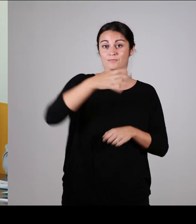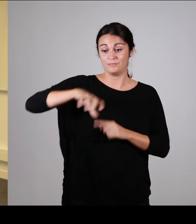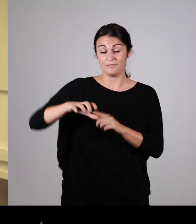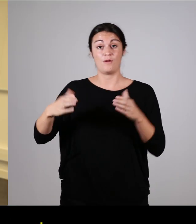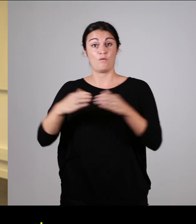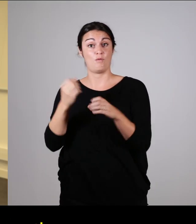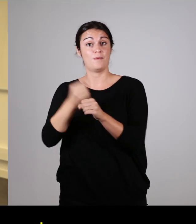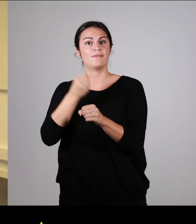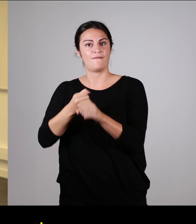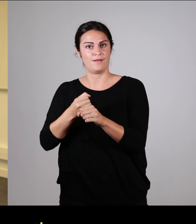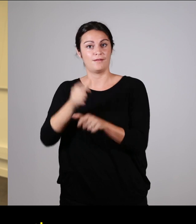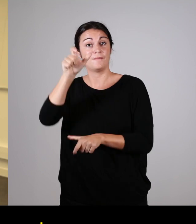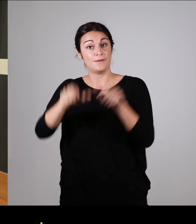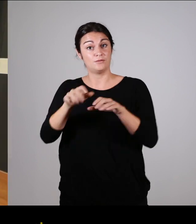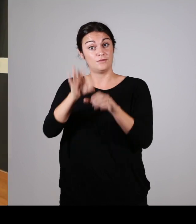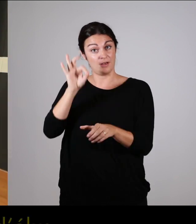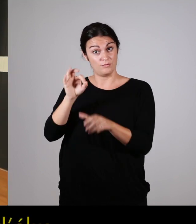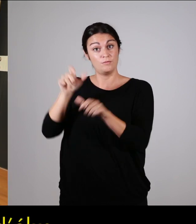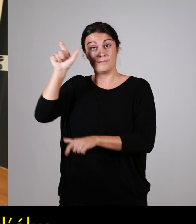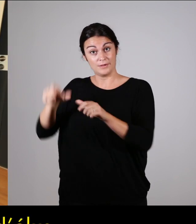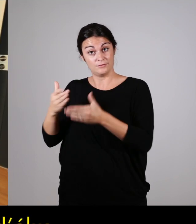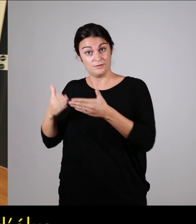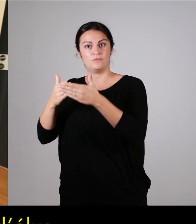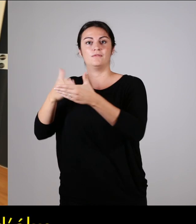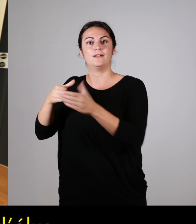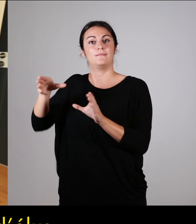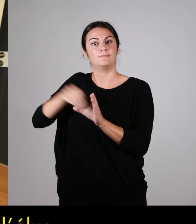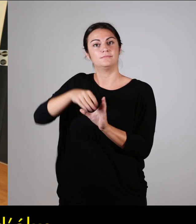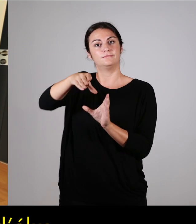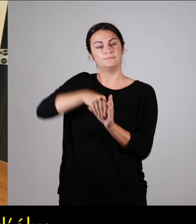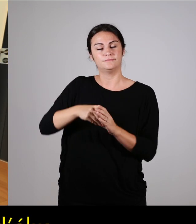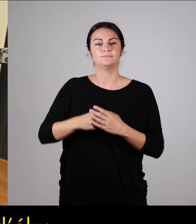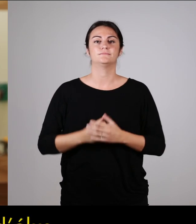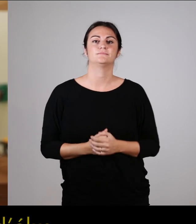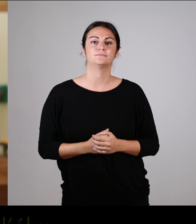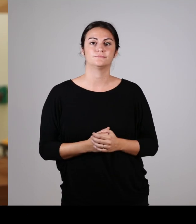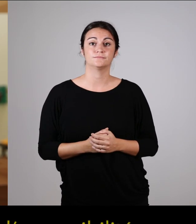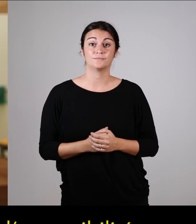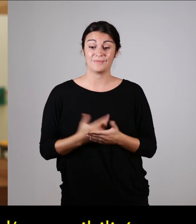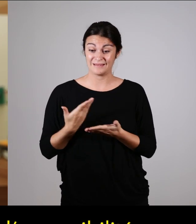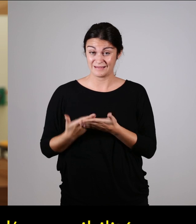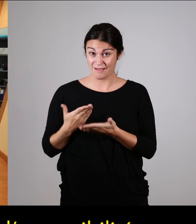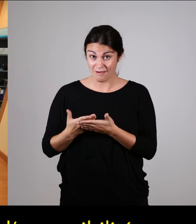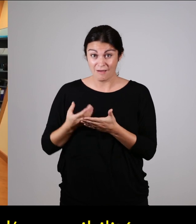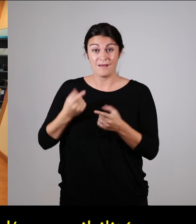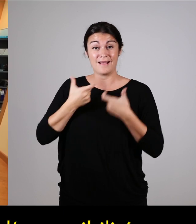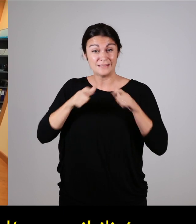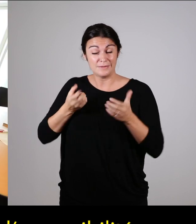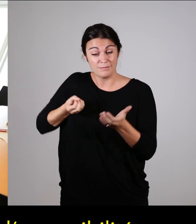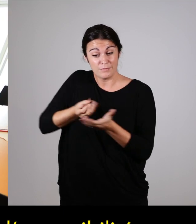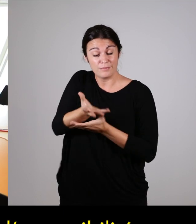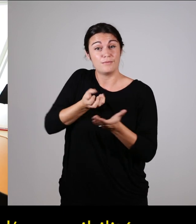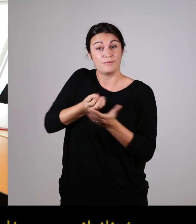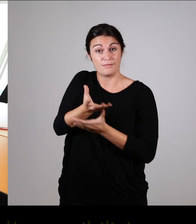a créé un groupe de travail qui est aussi composé d'élus et de personnes en situation de handicap. Véritable ressource en matière d